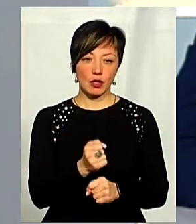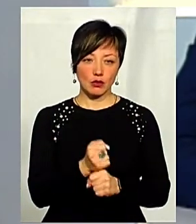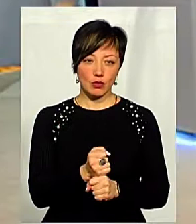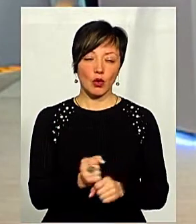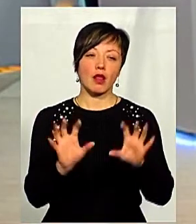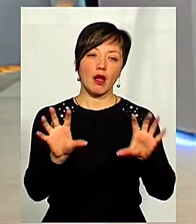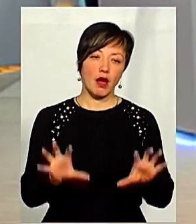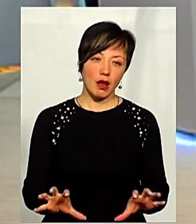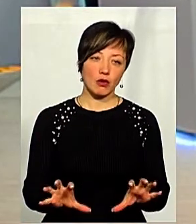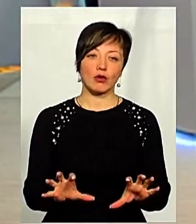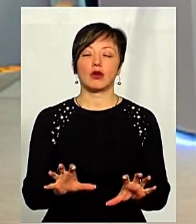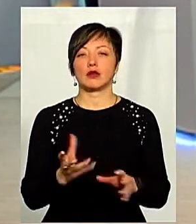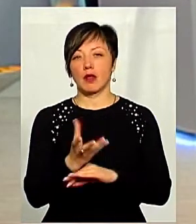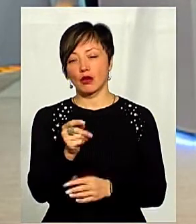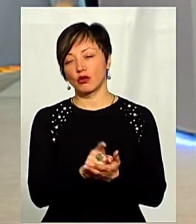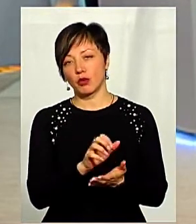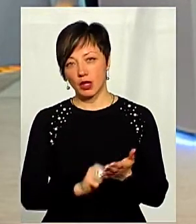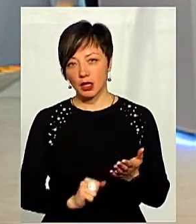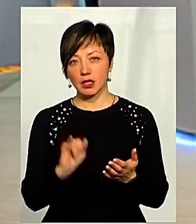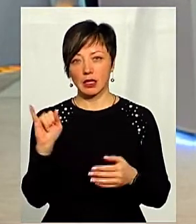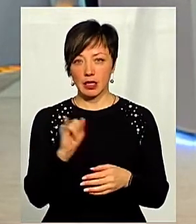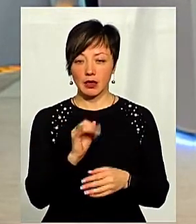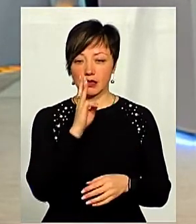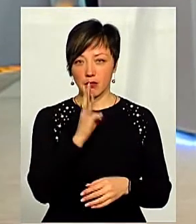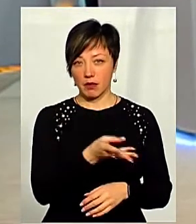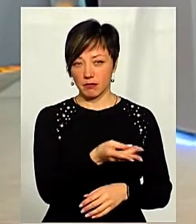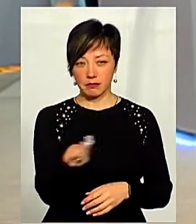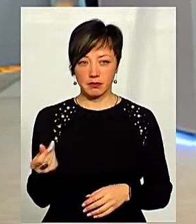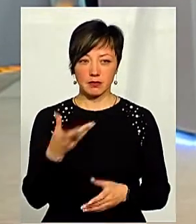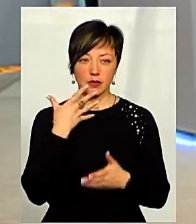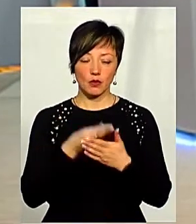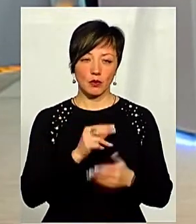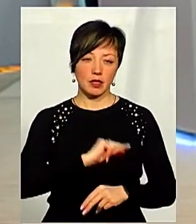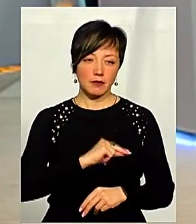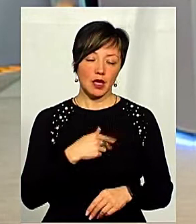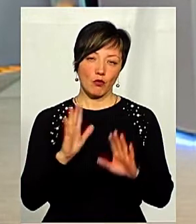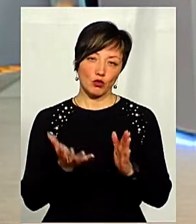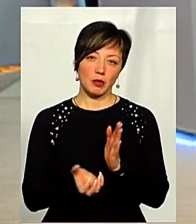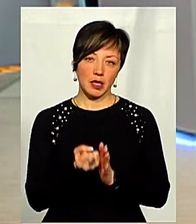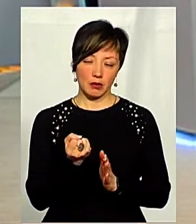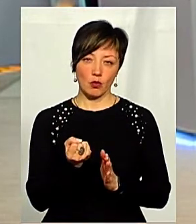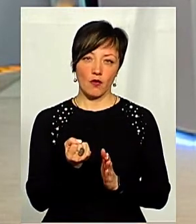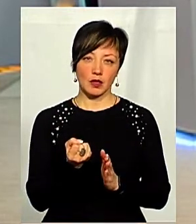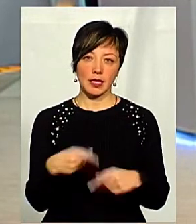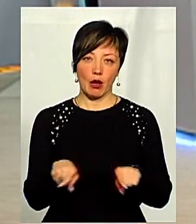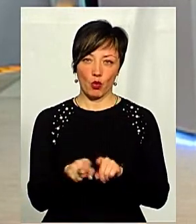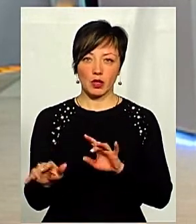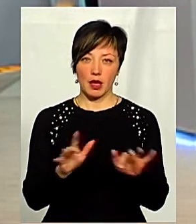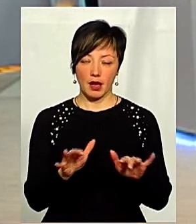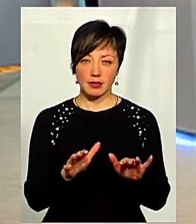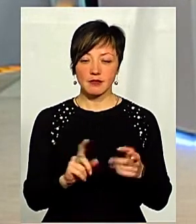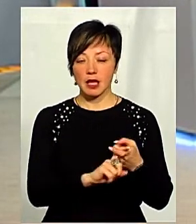працюють легально, якщо вони легально сплачують податки і виплачують заробітні плати своїм працівникам, то я буду підтримувати таку